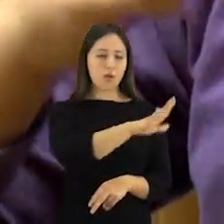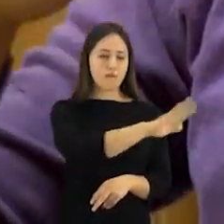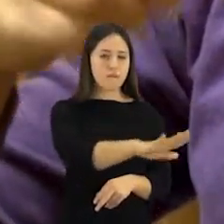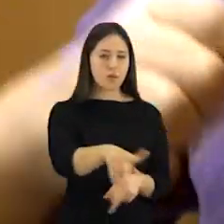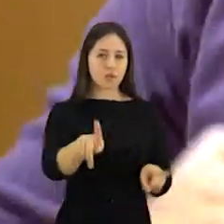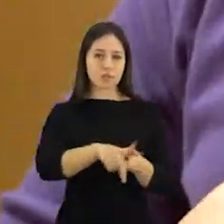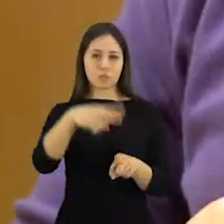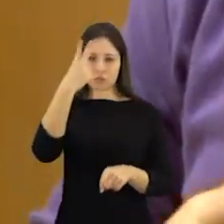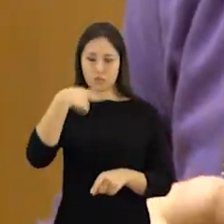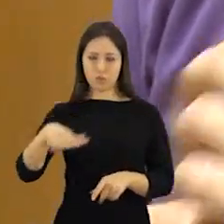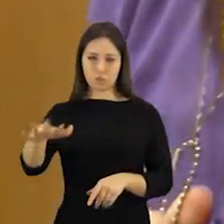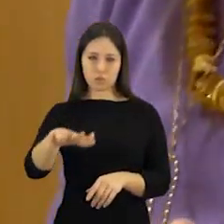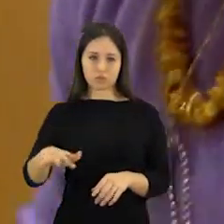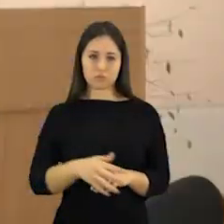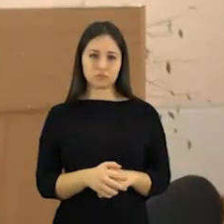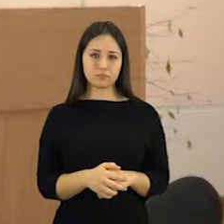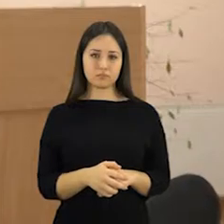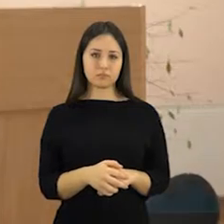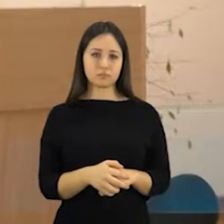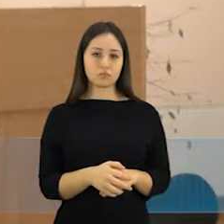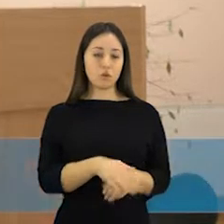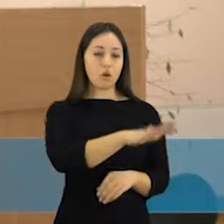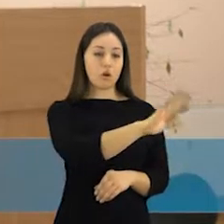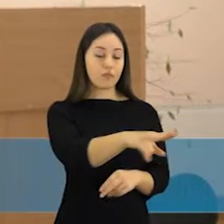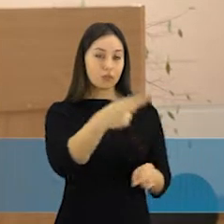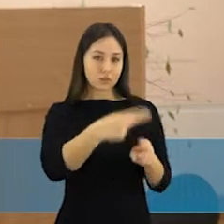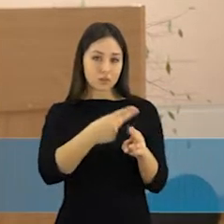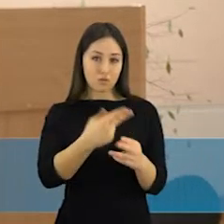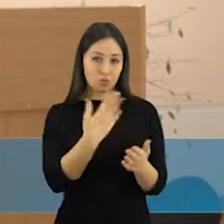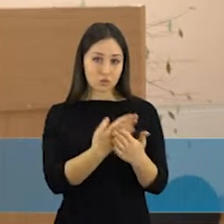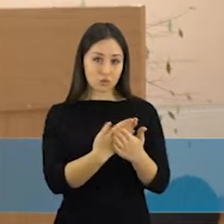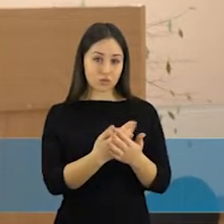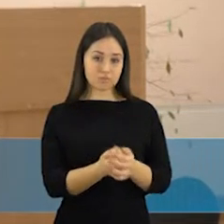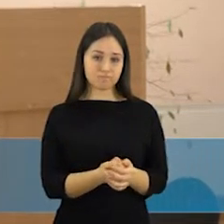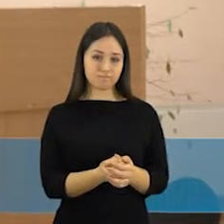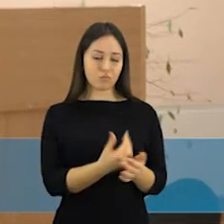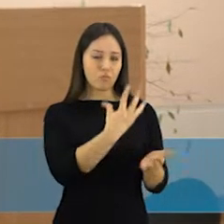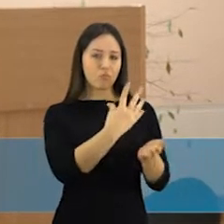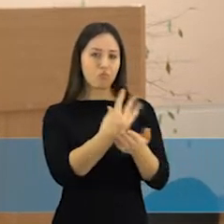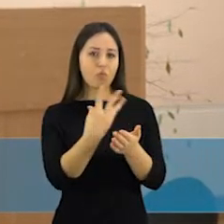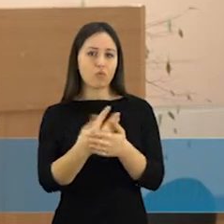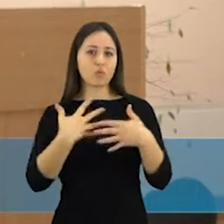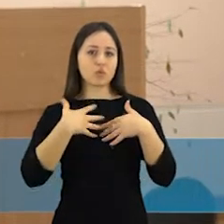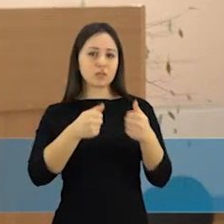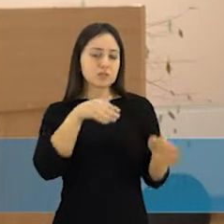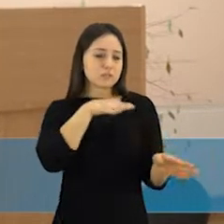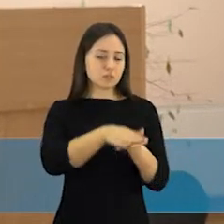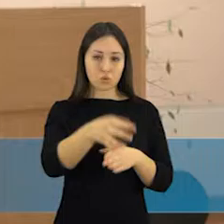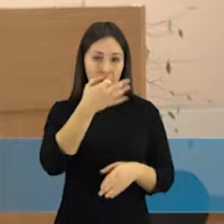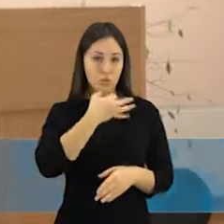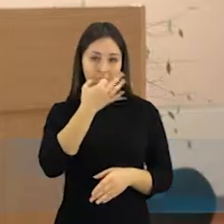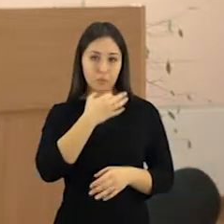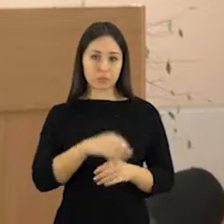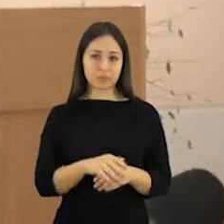mažų vaikų, bet ir paauglių gyvybėj. Tai yra dvi grupės, kur galvojama vaikam, kol dar nėra pilnai susiformavęs